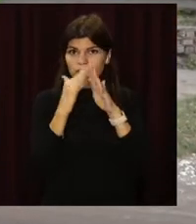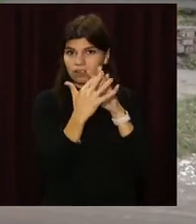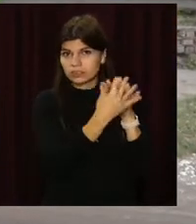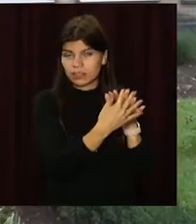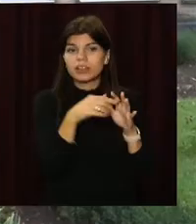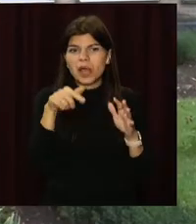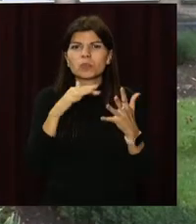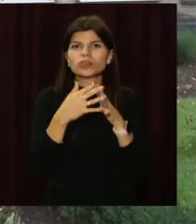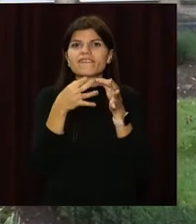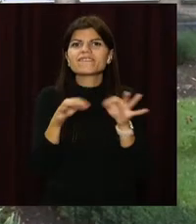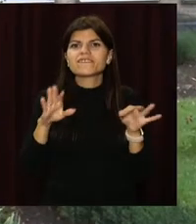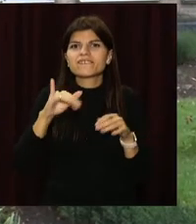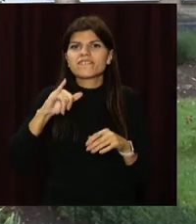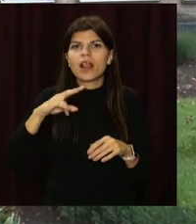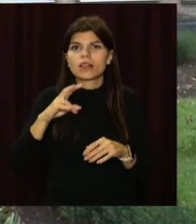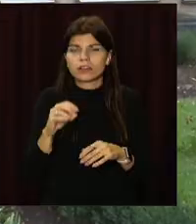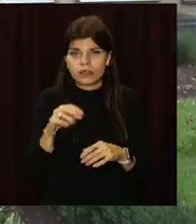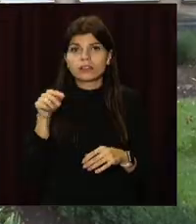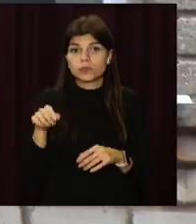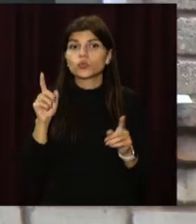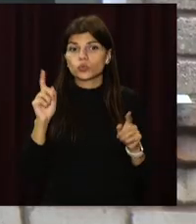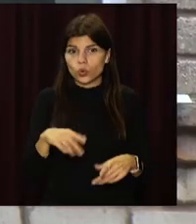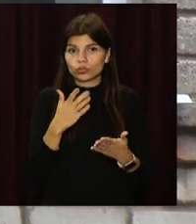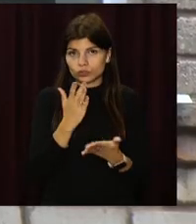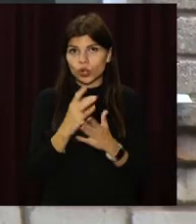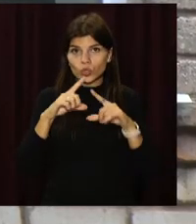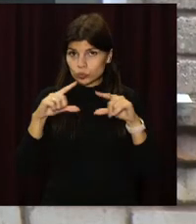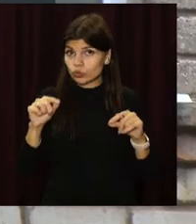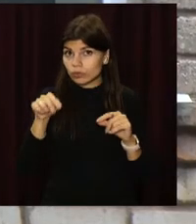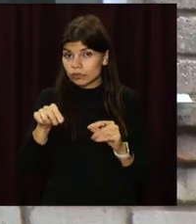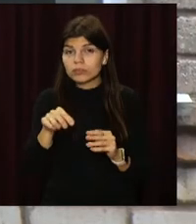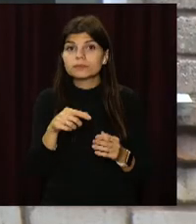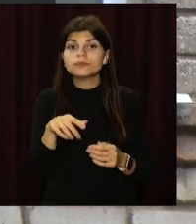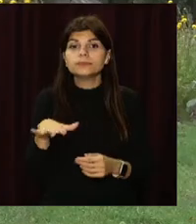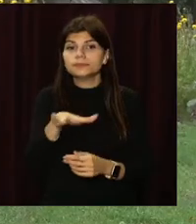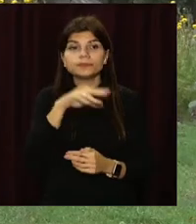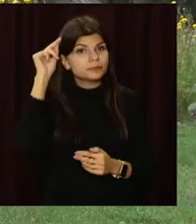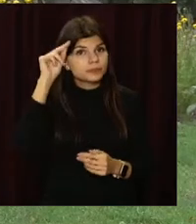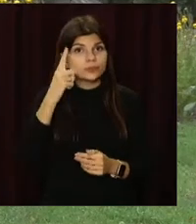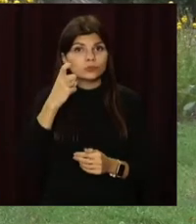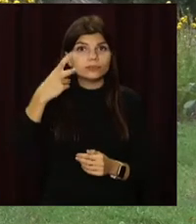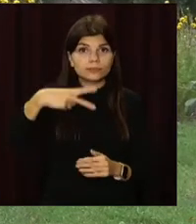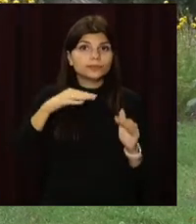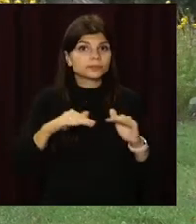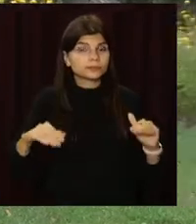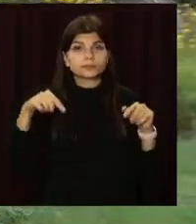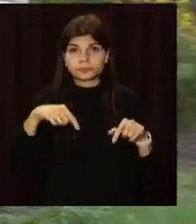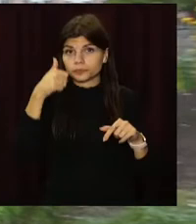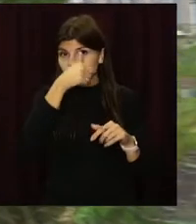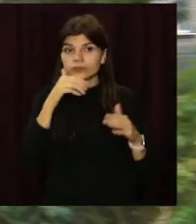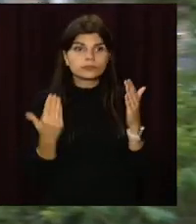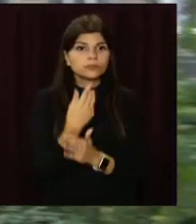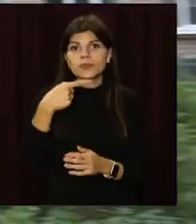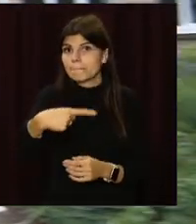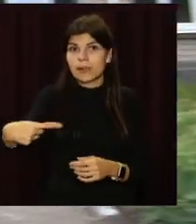них і Вільне. Там також приділяють неабияку увагу освітнім закладам. У місцевому ліцеї, де навчаються 120 дітей, цьогоріч